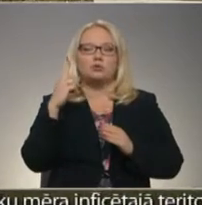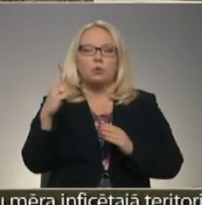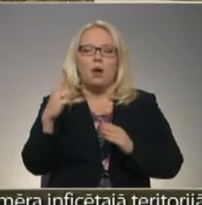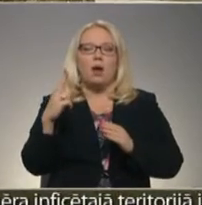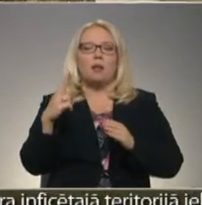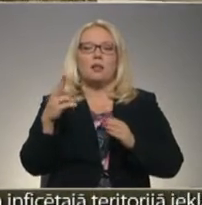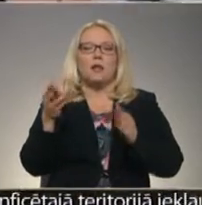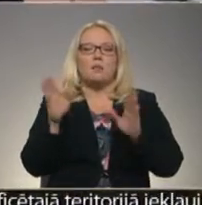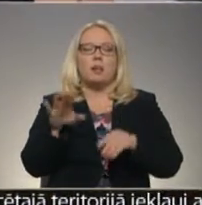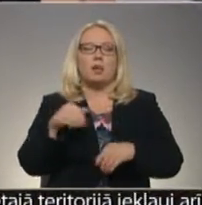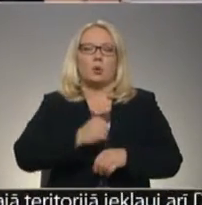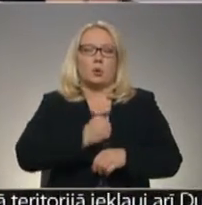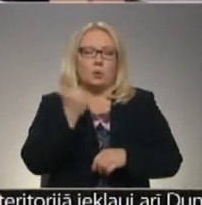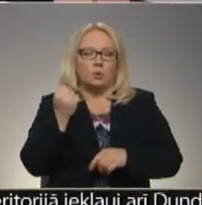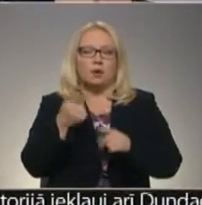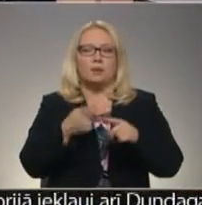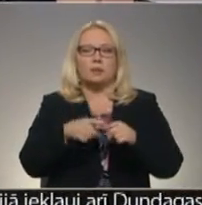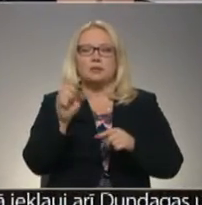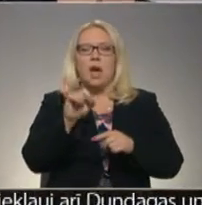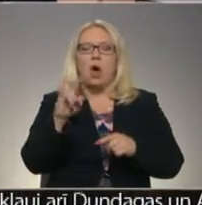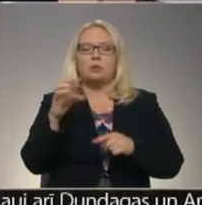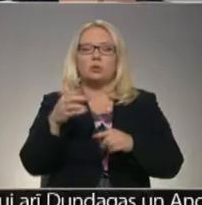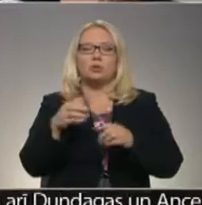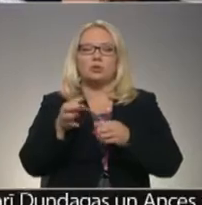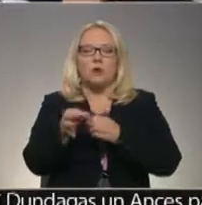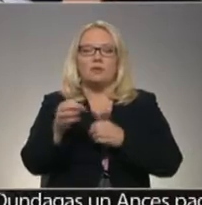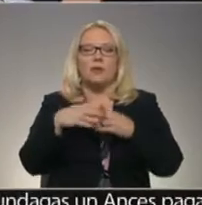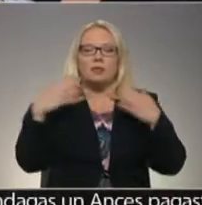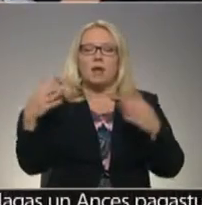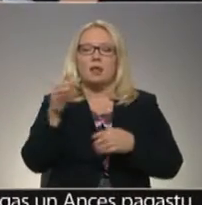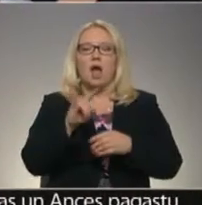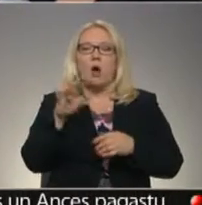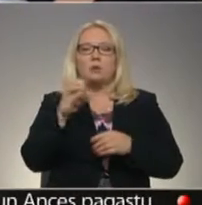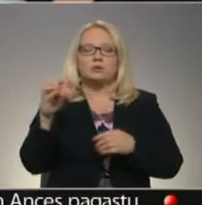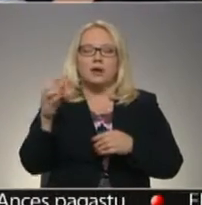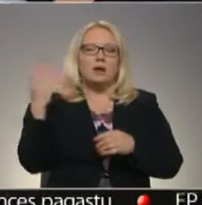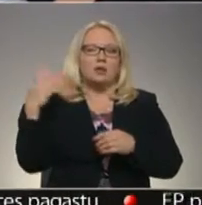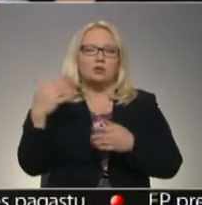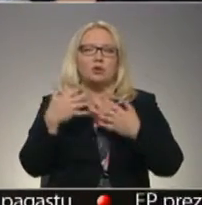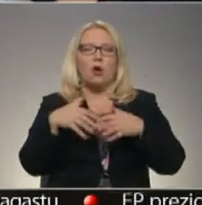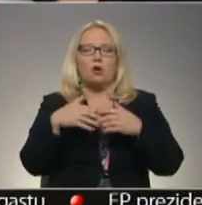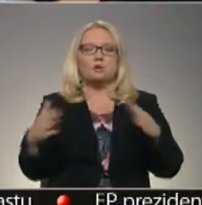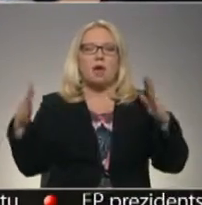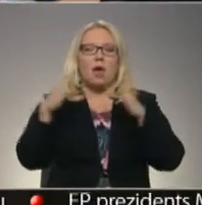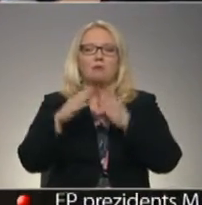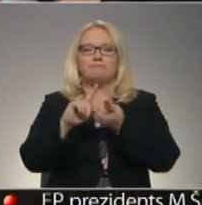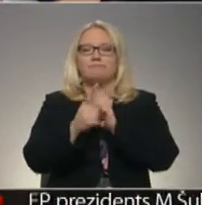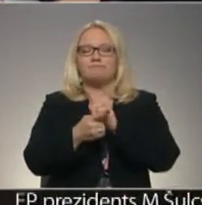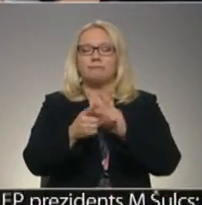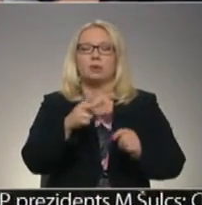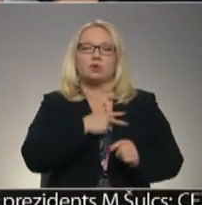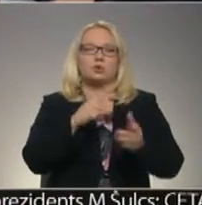katru dienu kļūstājas vien grūtāk. Tāpēc autas novadā Līlaucē pirms četriem gadiem kadreiz jau kohos kantorēku sāka pārveidot par